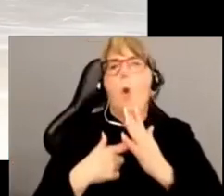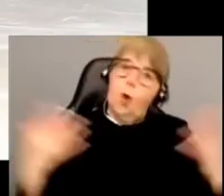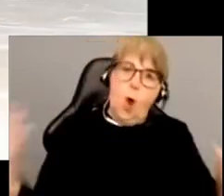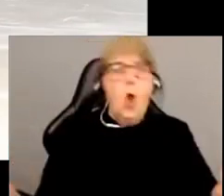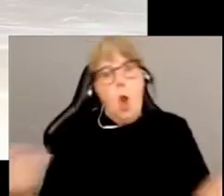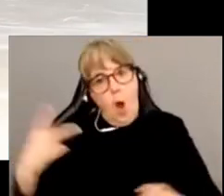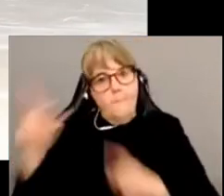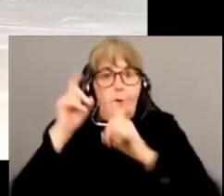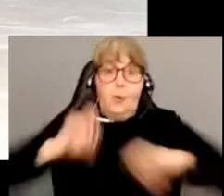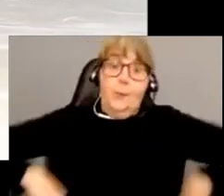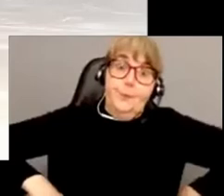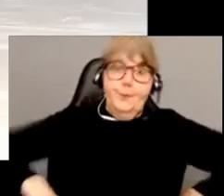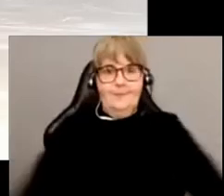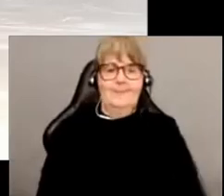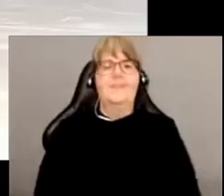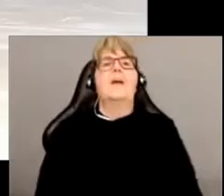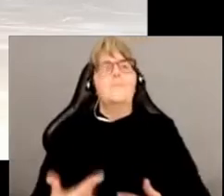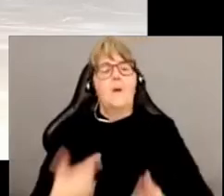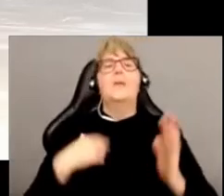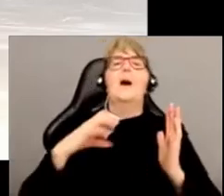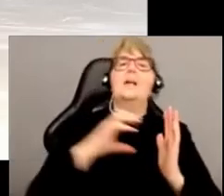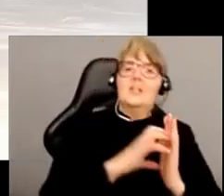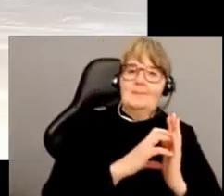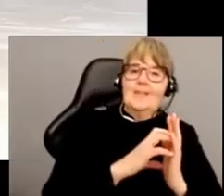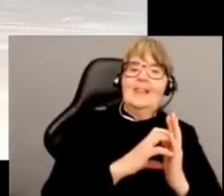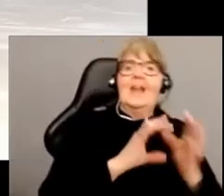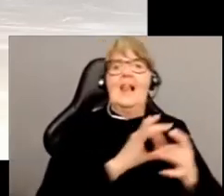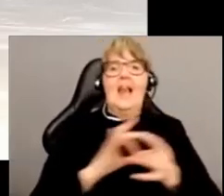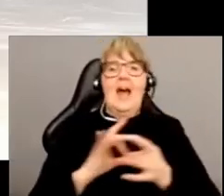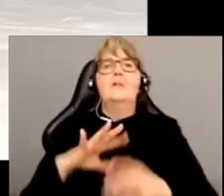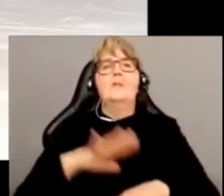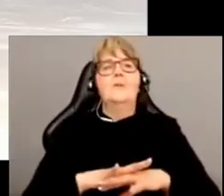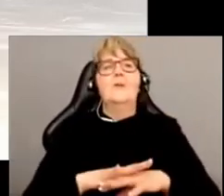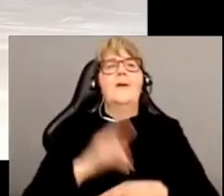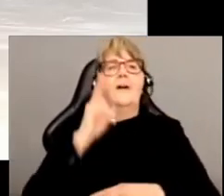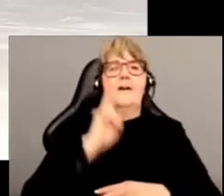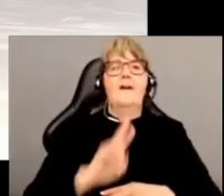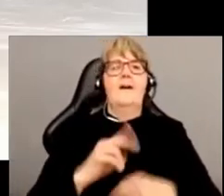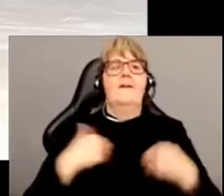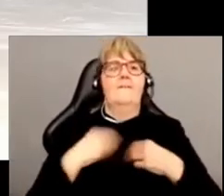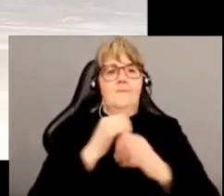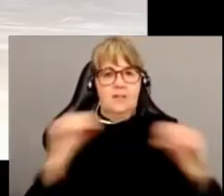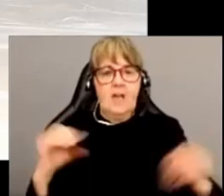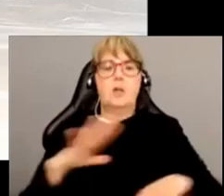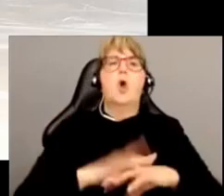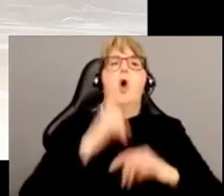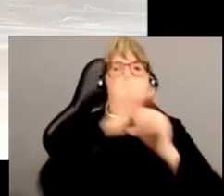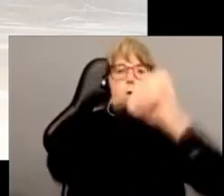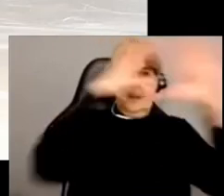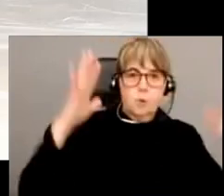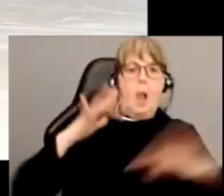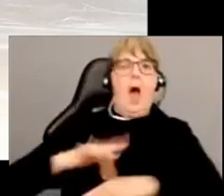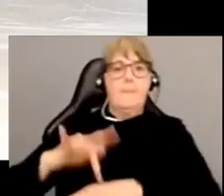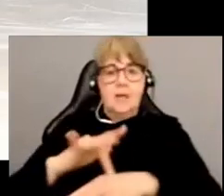chapitre de la pensée vegan, je réponds à trois questions au sujet du spécisme. Une question conceptuelle, une question empirique, et une question